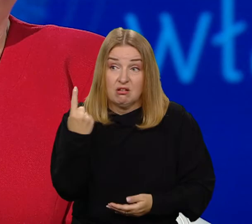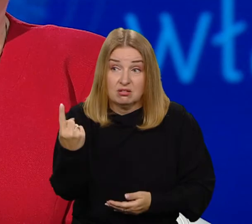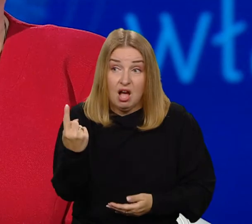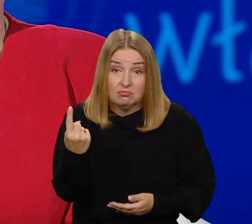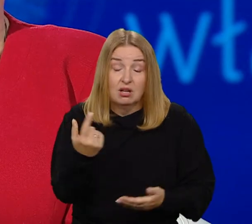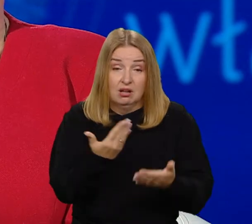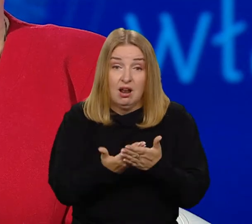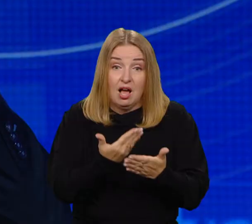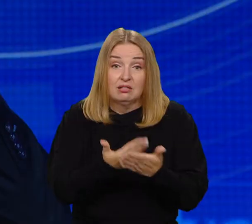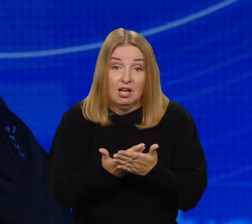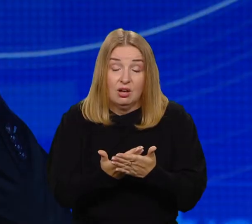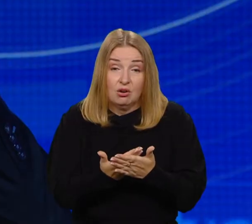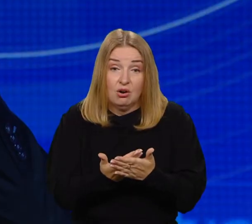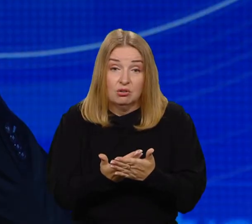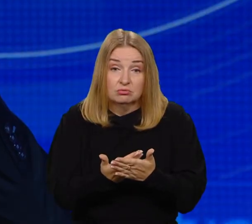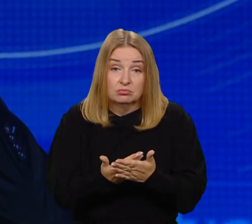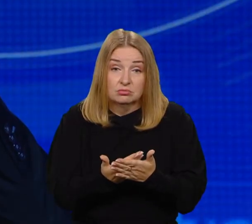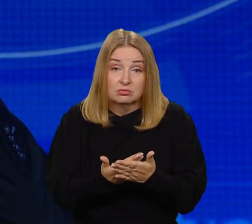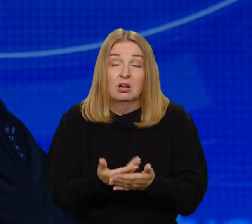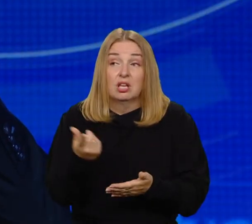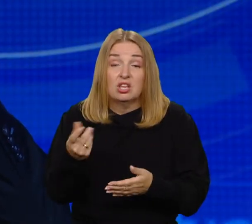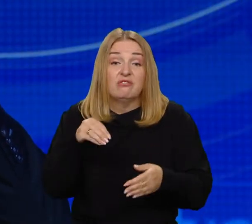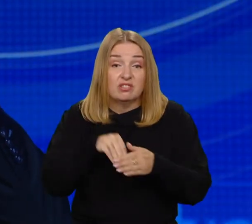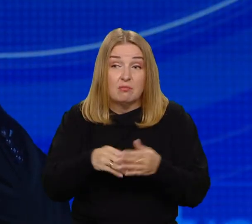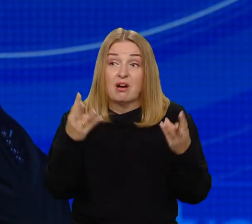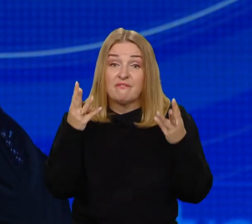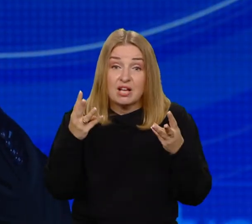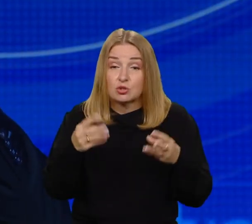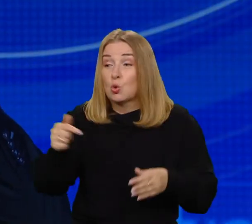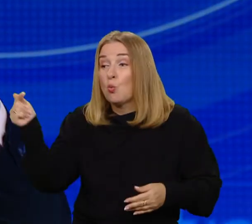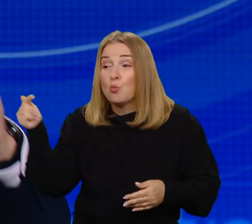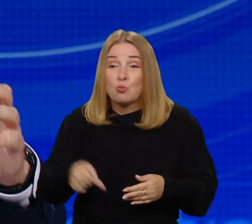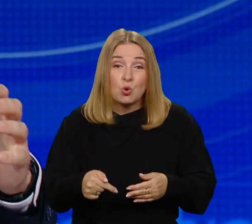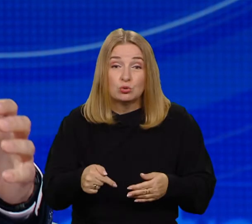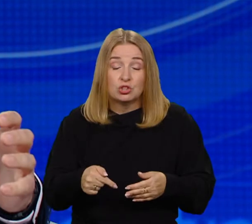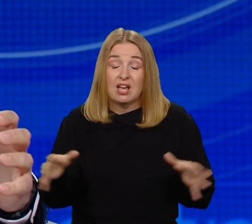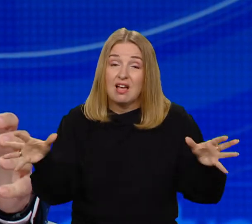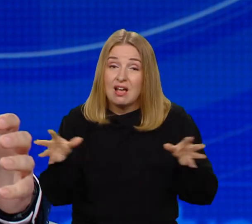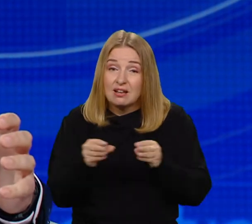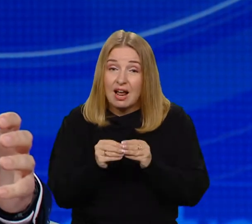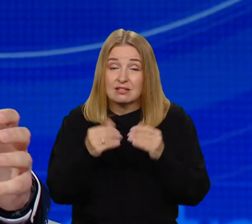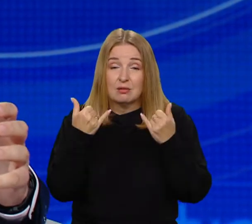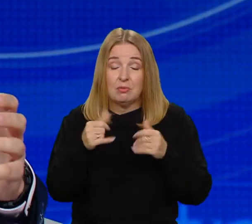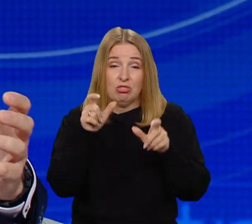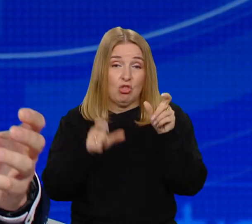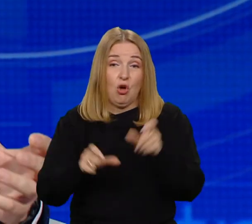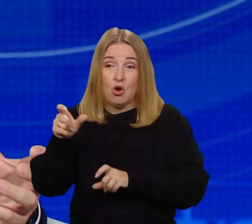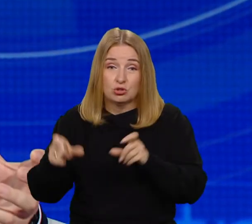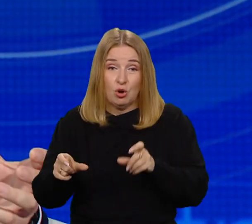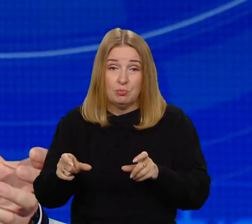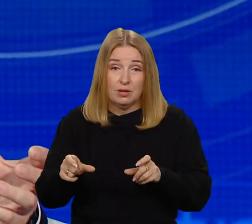To jest chyba rzecz bardzo istotna i bardzo ważna, panie profesorze, żeby złapać ten balans między